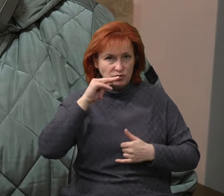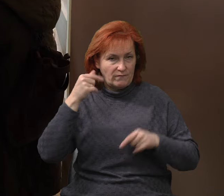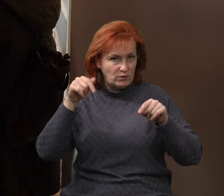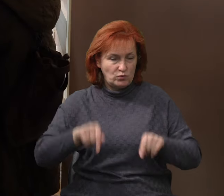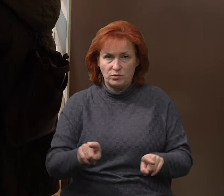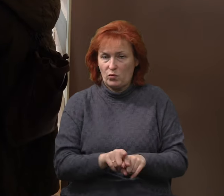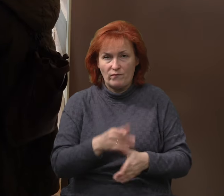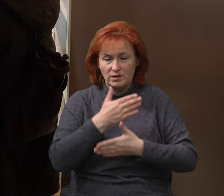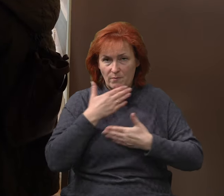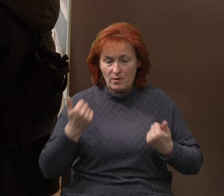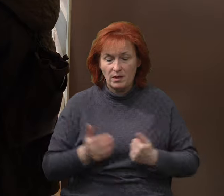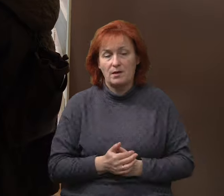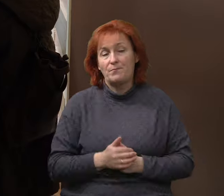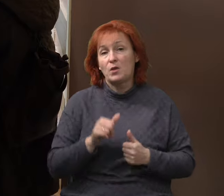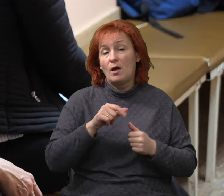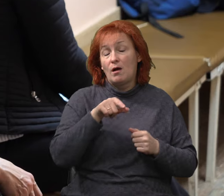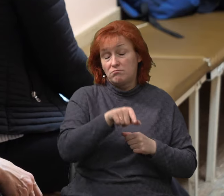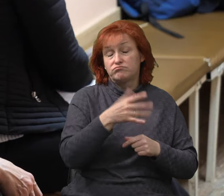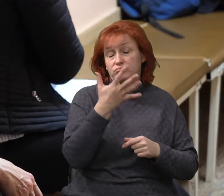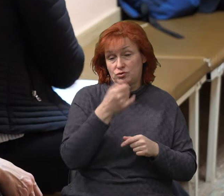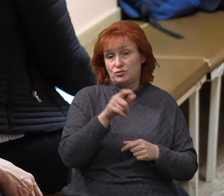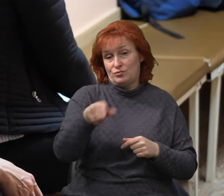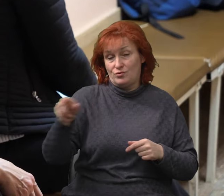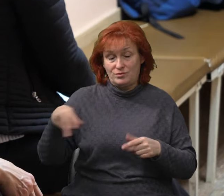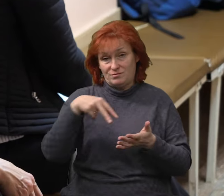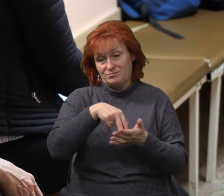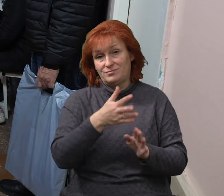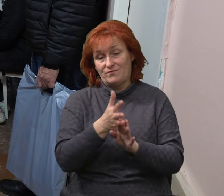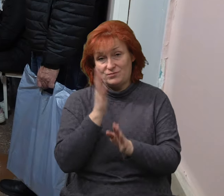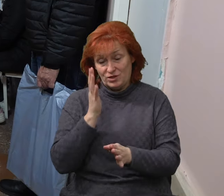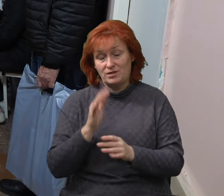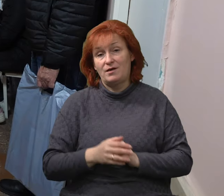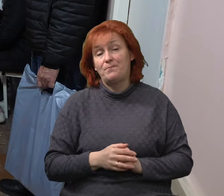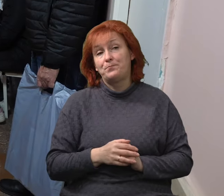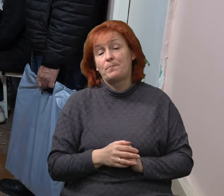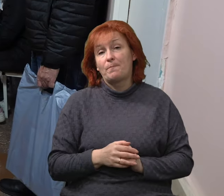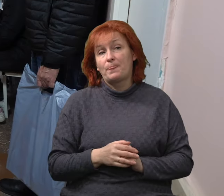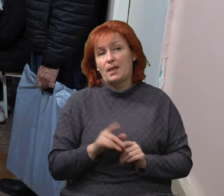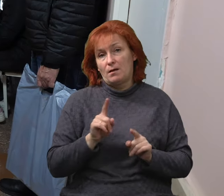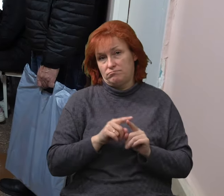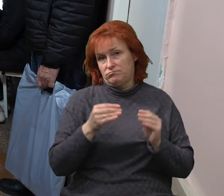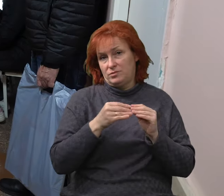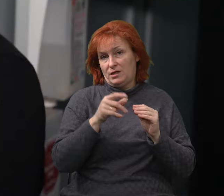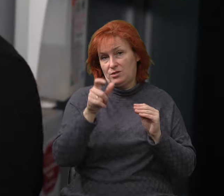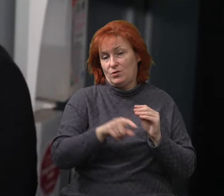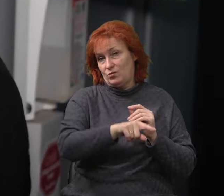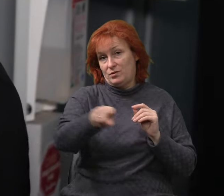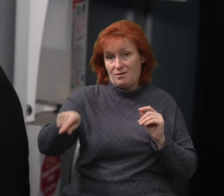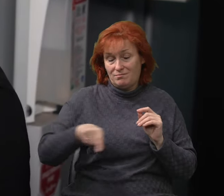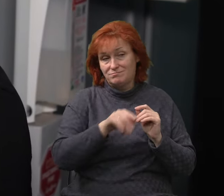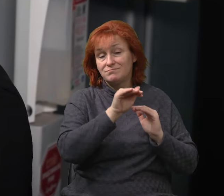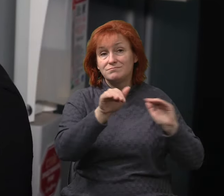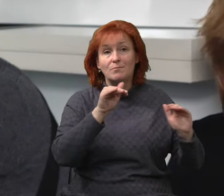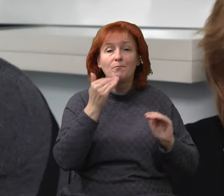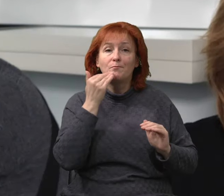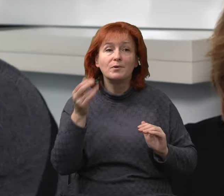немає. Уранок четверга, окрім Людмили, у чергах в Чорнігівському обласному центрі медико-соціальної експертизи більше десятка людей. Та ось,